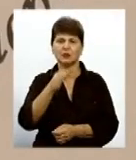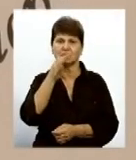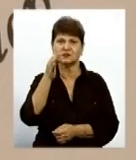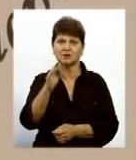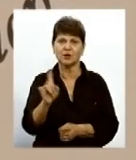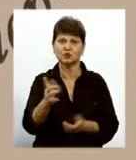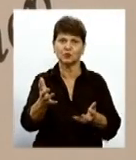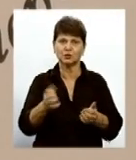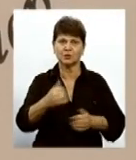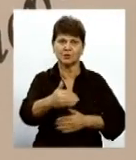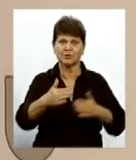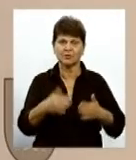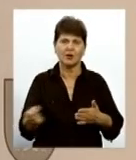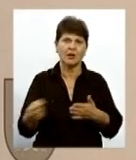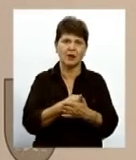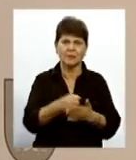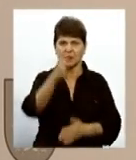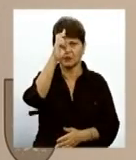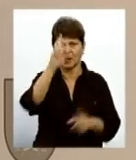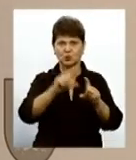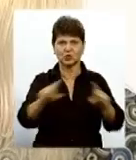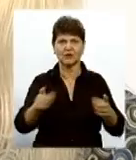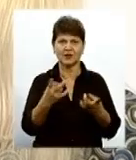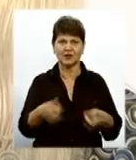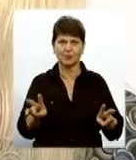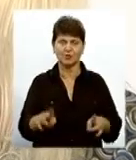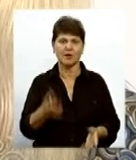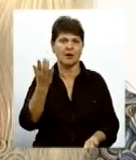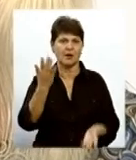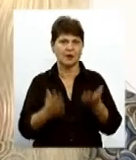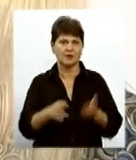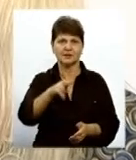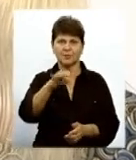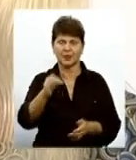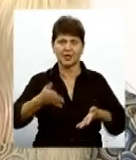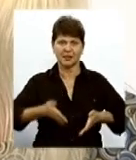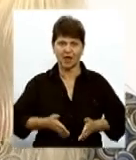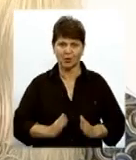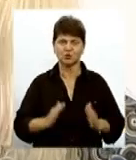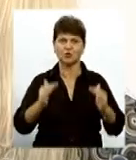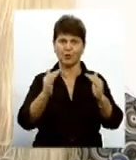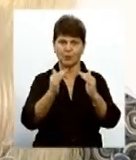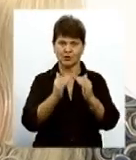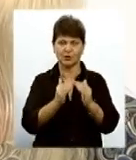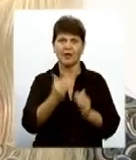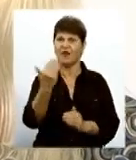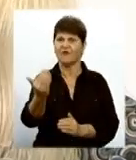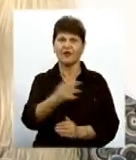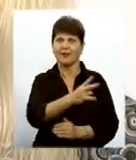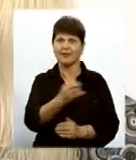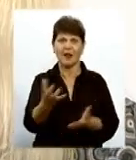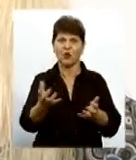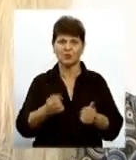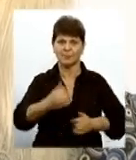пакунок оббивати пороги держустанов не потрібно Якщо при народженні в пологовому будинку ви не отримали